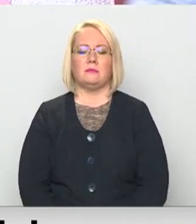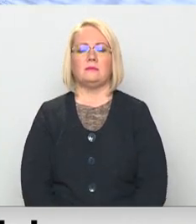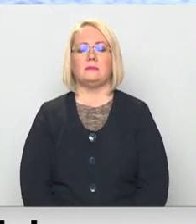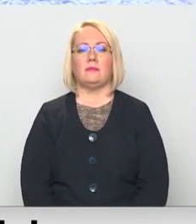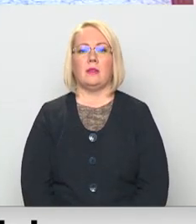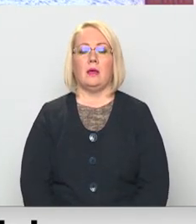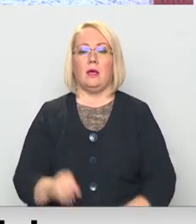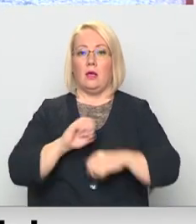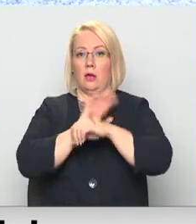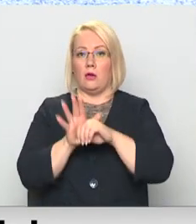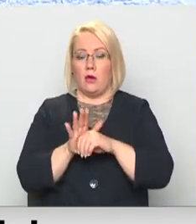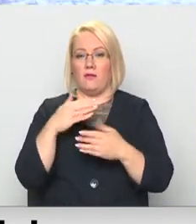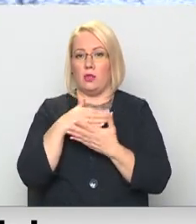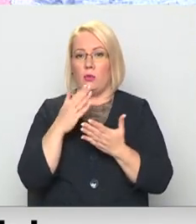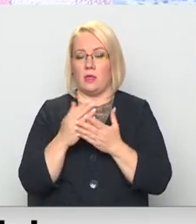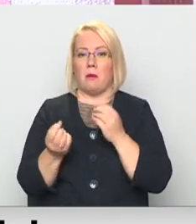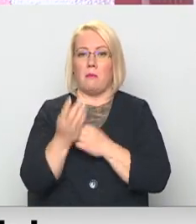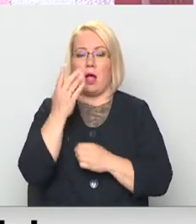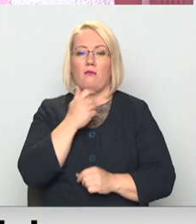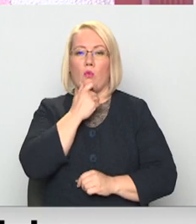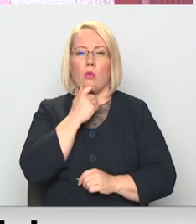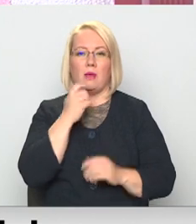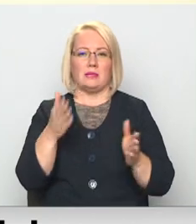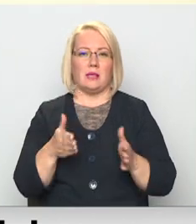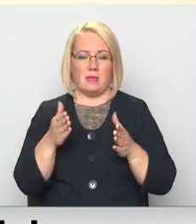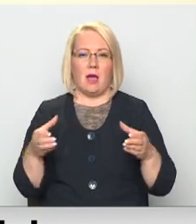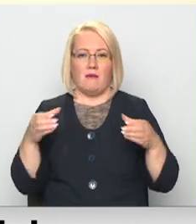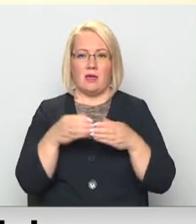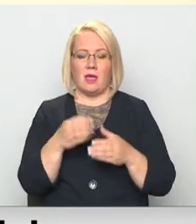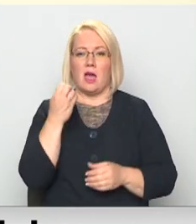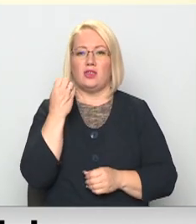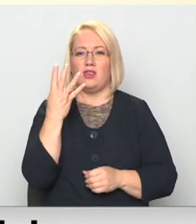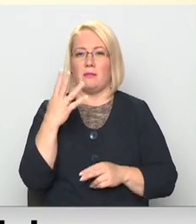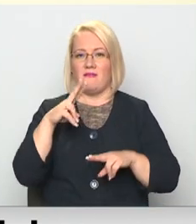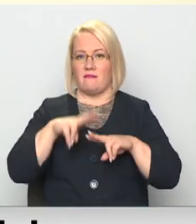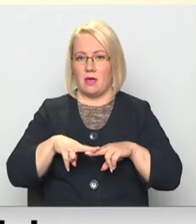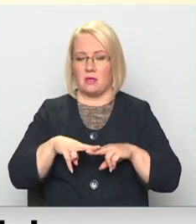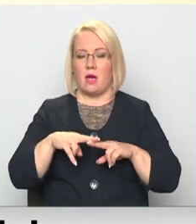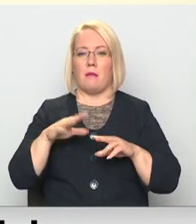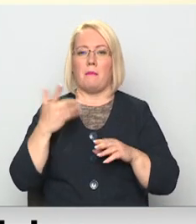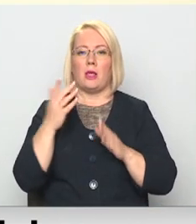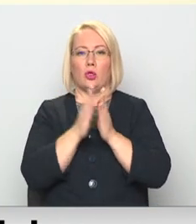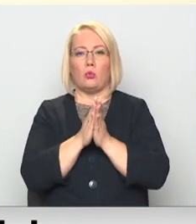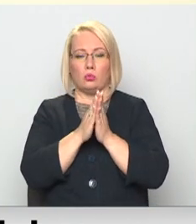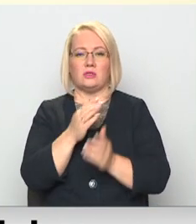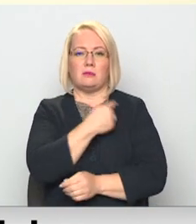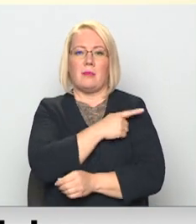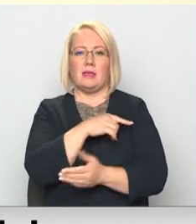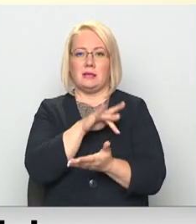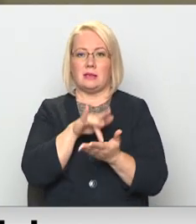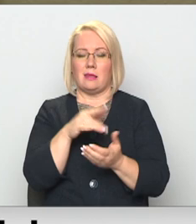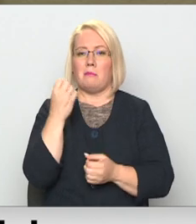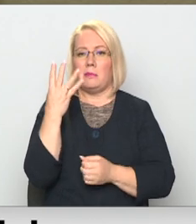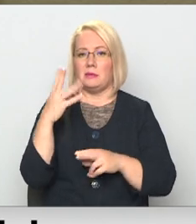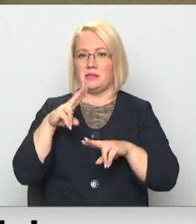Covid-19 nodaļas balvu un gulbenes slimnīca apvienībā ar 14 gultas vietām, savukārt ludzās medicīnas centrā ar 15,